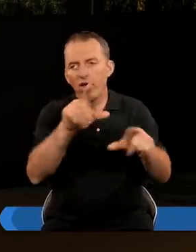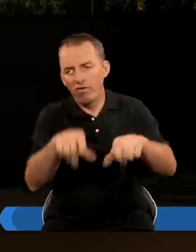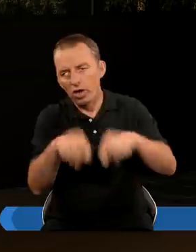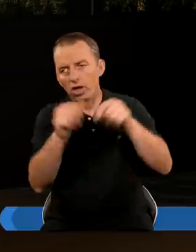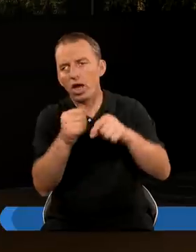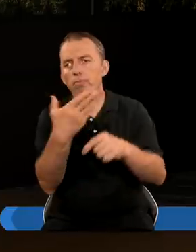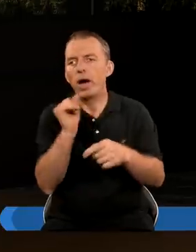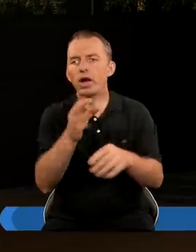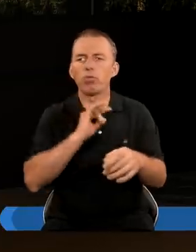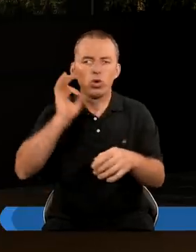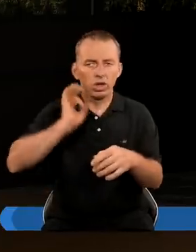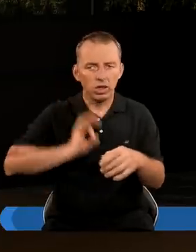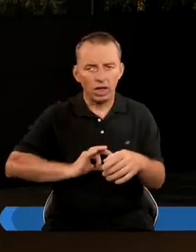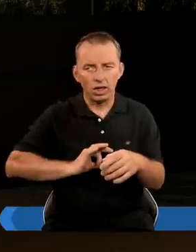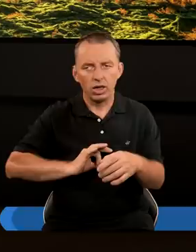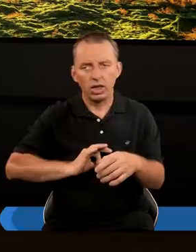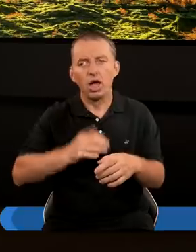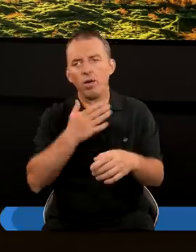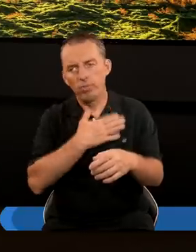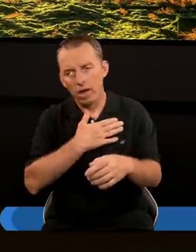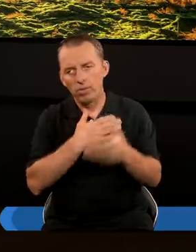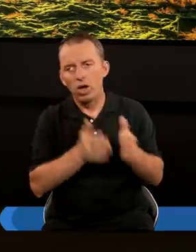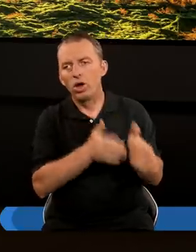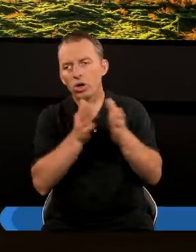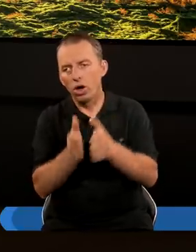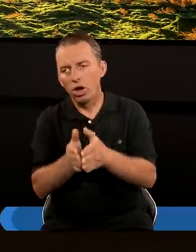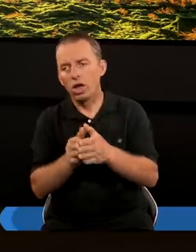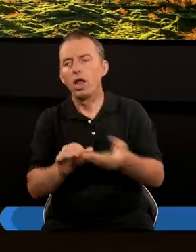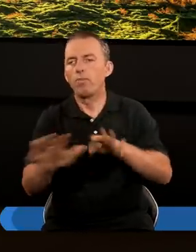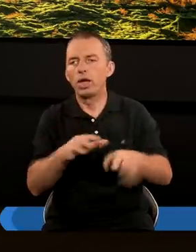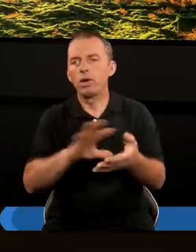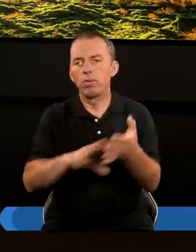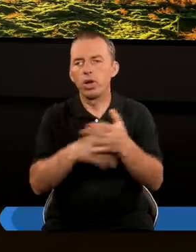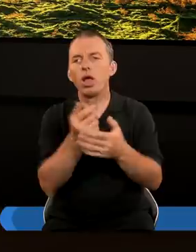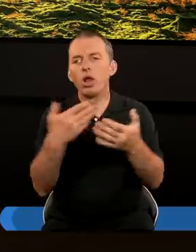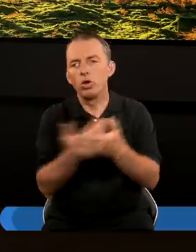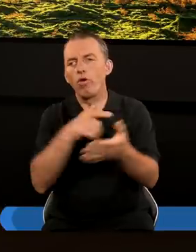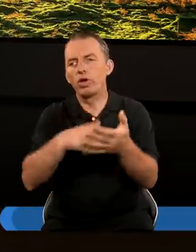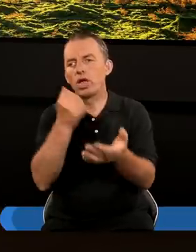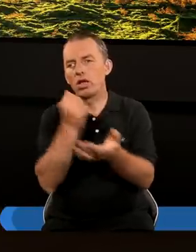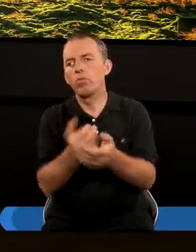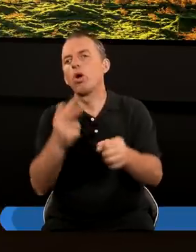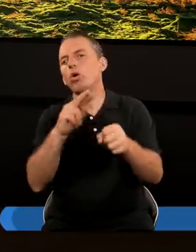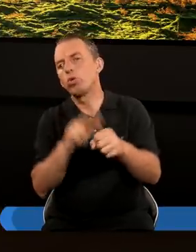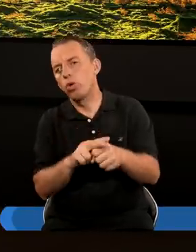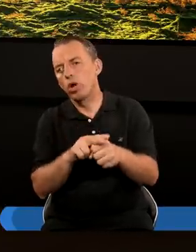z wami Wybrany I Marek Mój syn Mamy kolejne Miejsce Pisma Świętego Nowy Testament Który No też